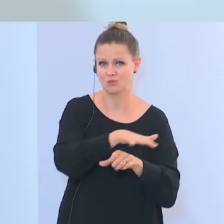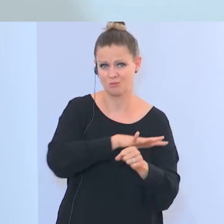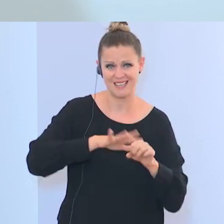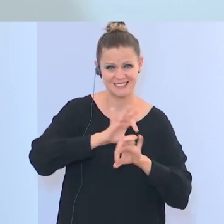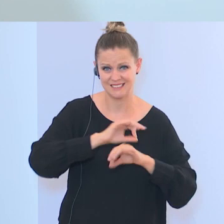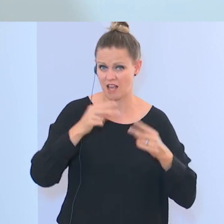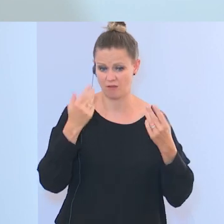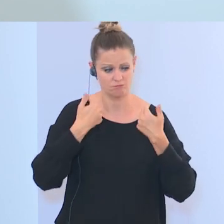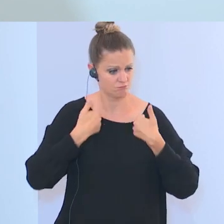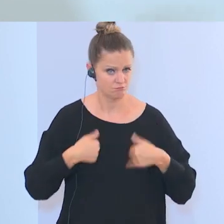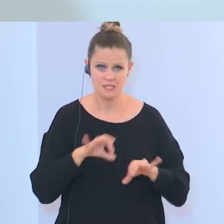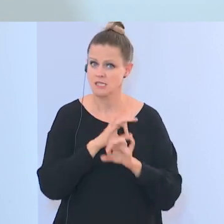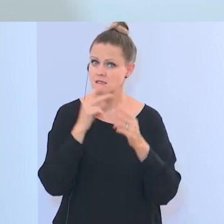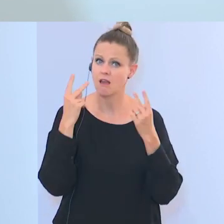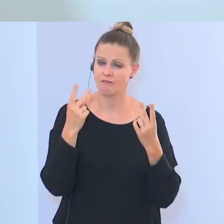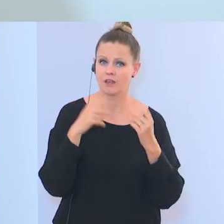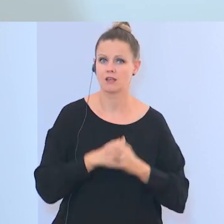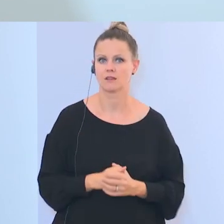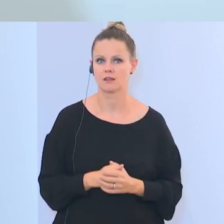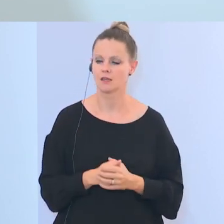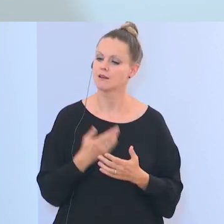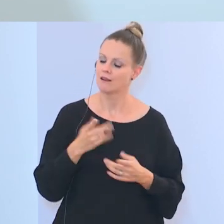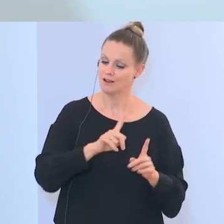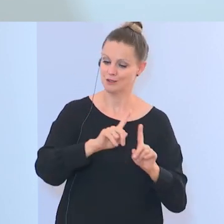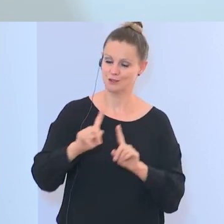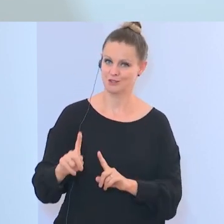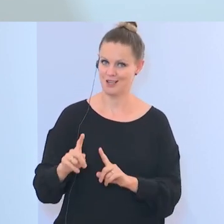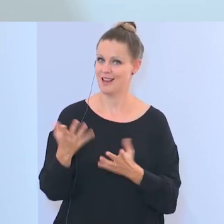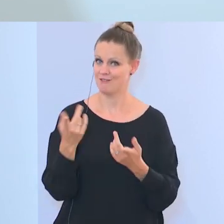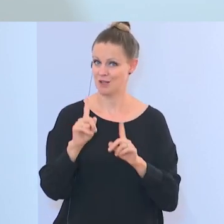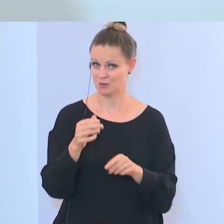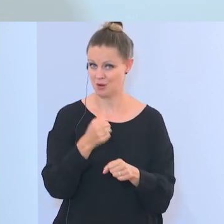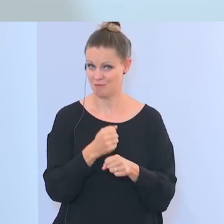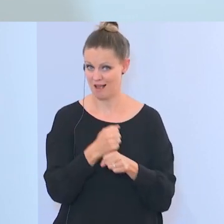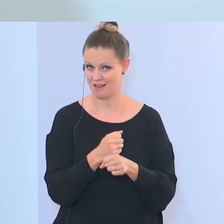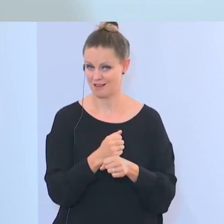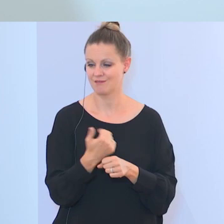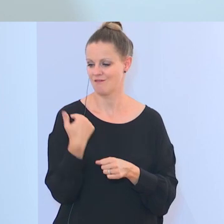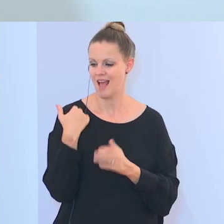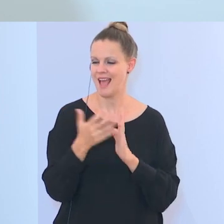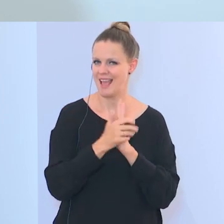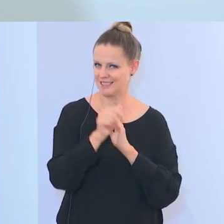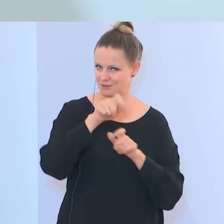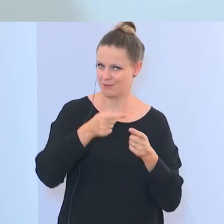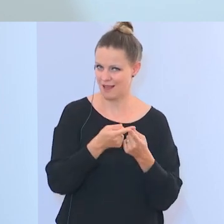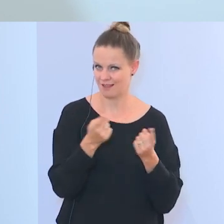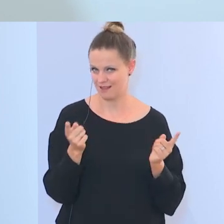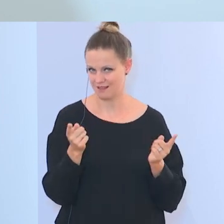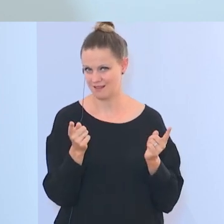Integrationsministerin wichtig sind. Diese Stelle soll das machen, was auch schon Expertinnen und Experten